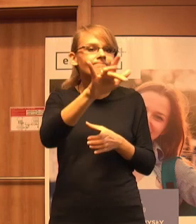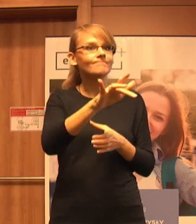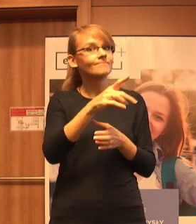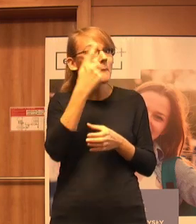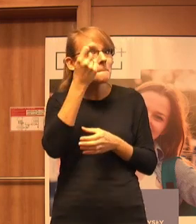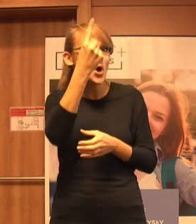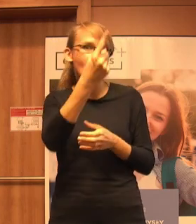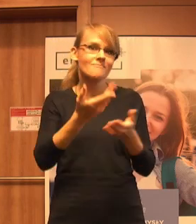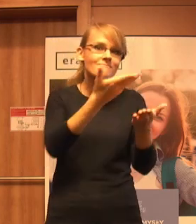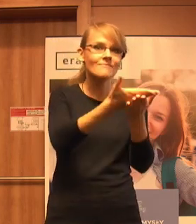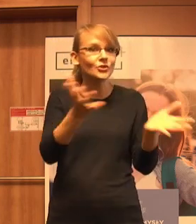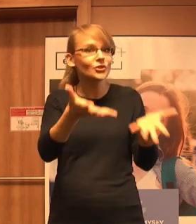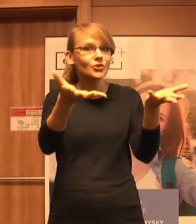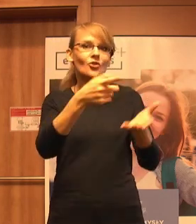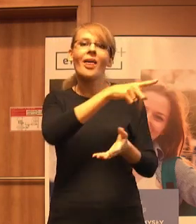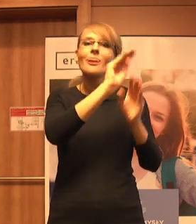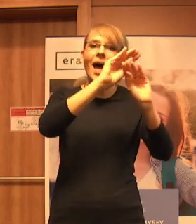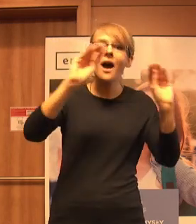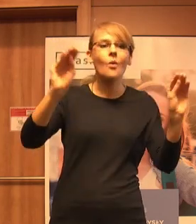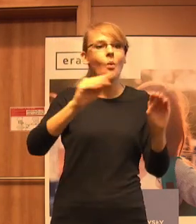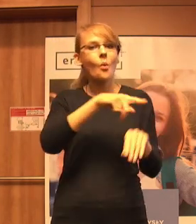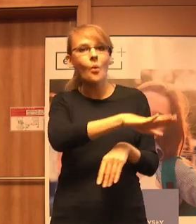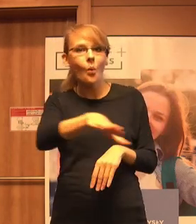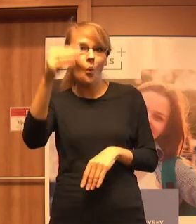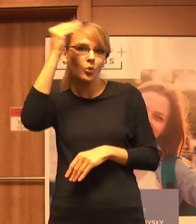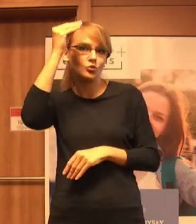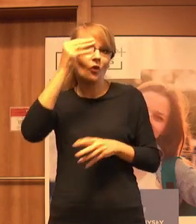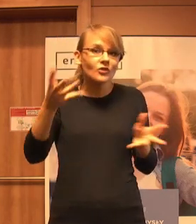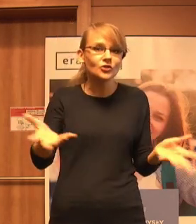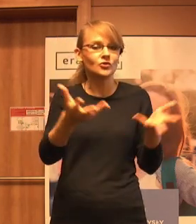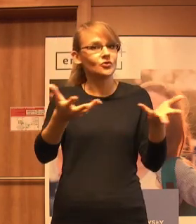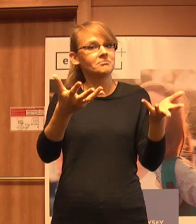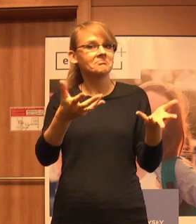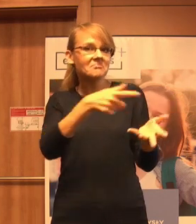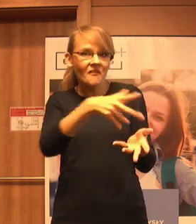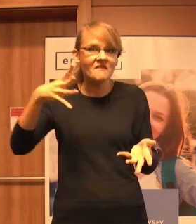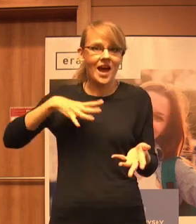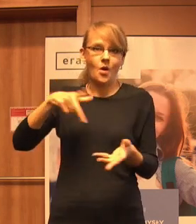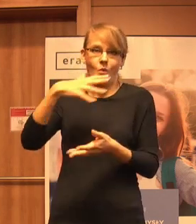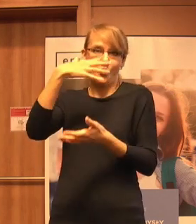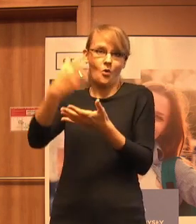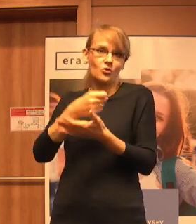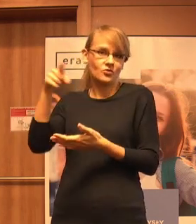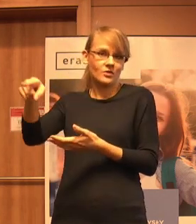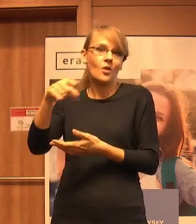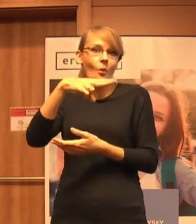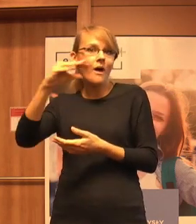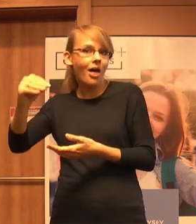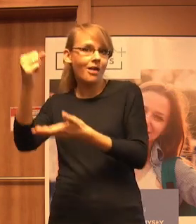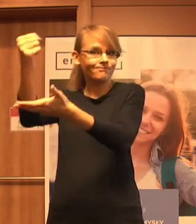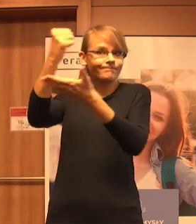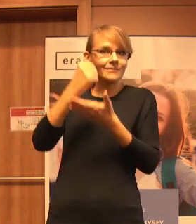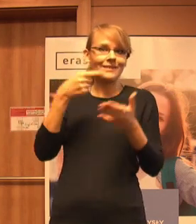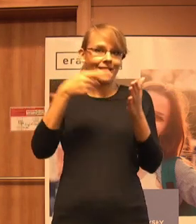i nauczycieli, i uczniów z tych ośrodków do tego, aby korzystali ze środków unijnych na działania